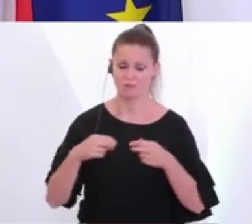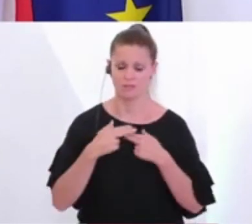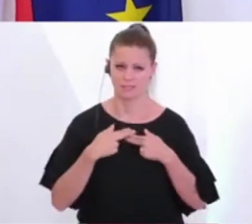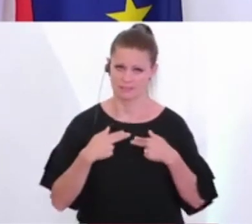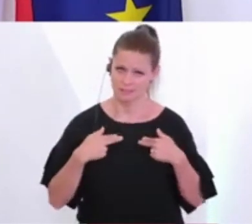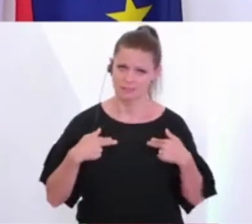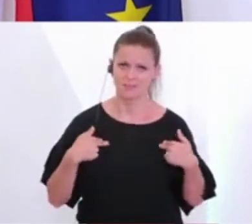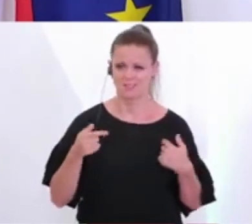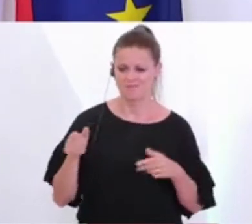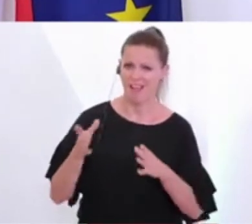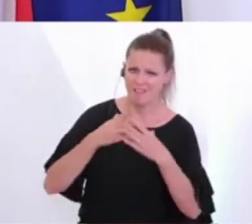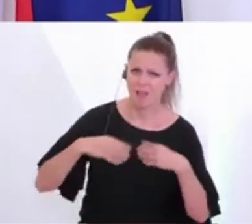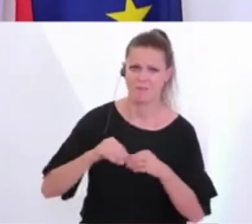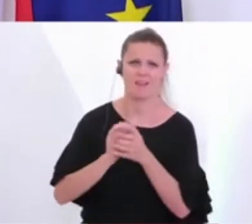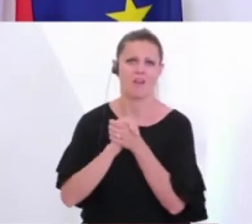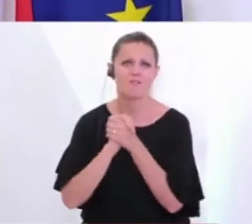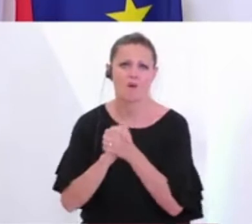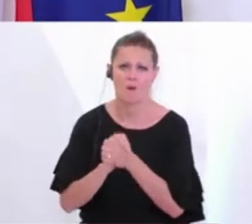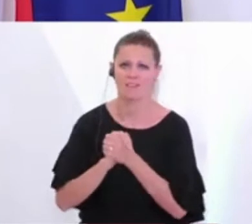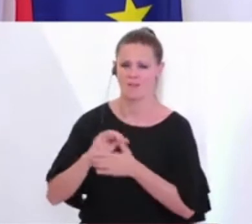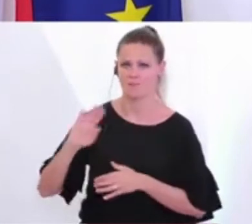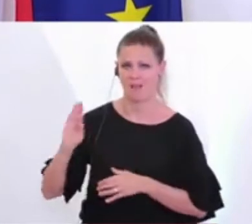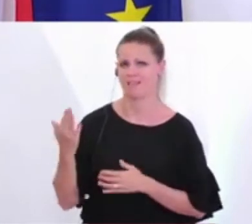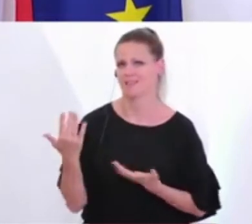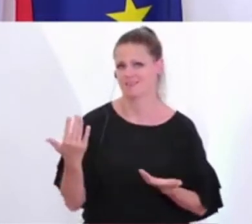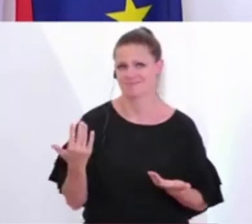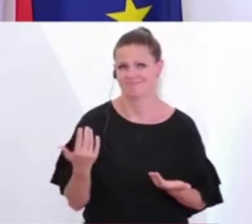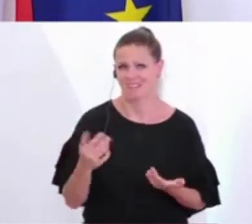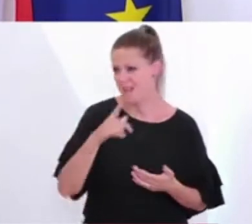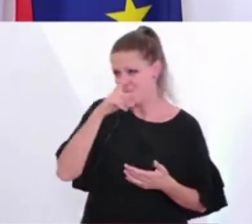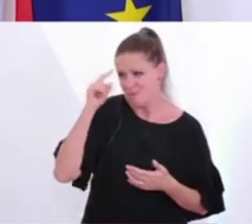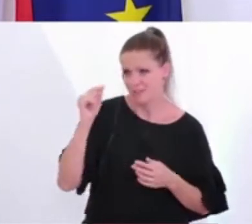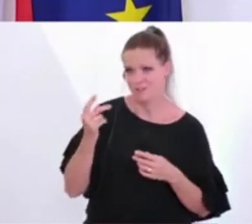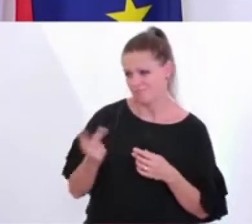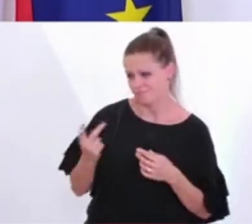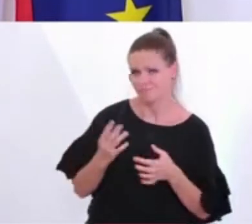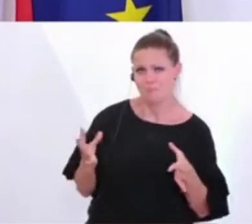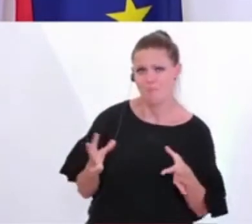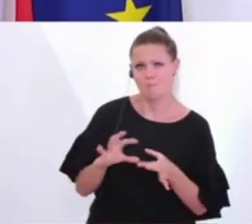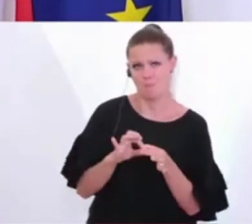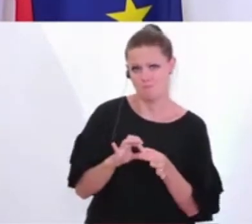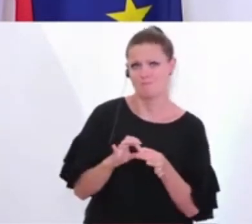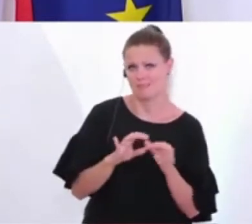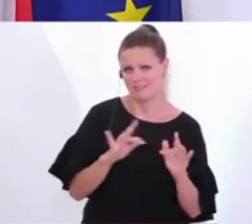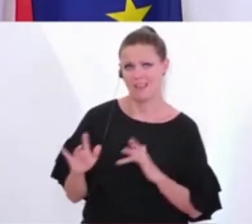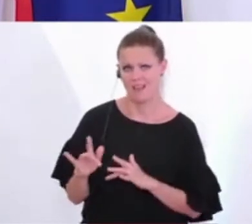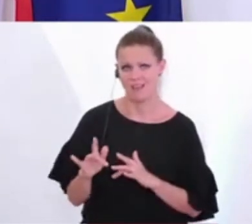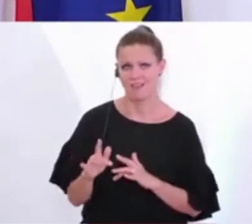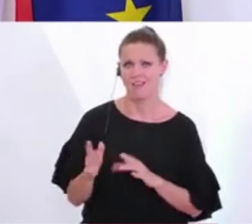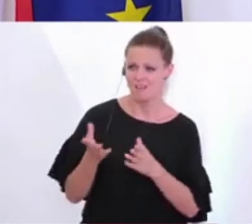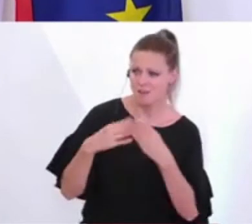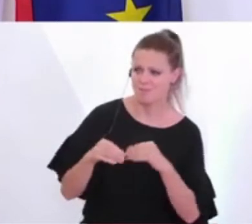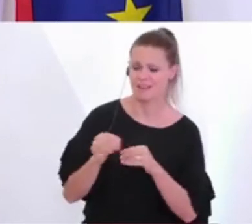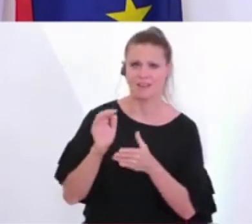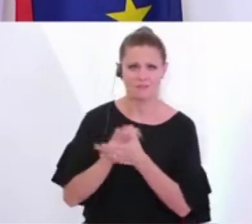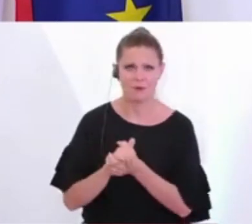Sie haben Familie, Sie haben Freunde am Balkan. Ich habe vorher schon gesagt, wie eng menschlich wir auch verbunden sind. Und diese Familie, diese Freunde haben Sie